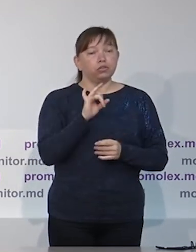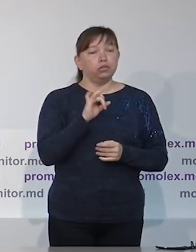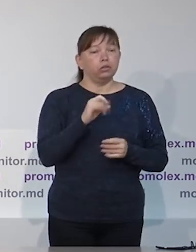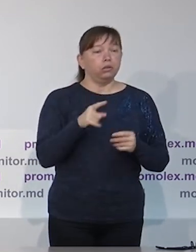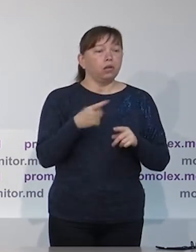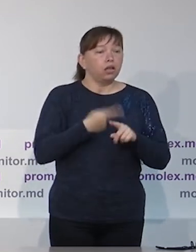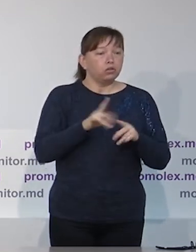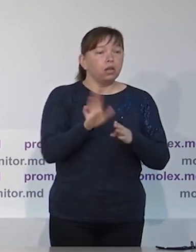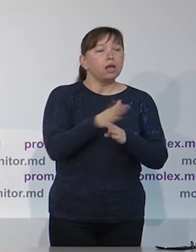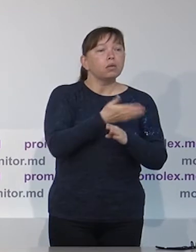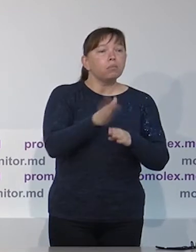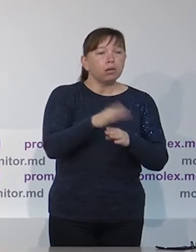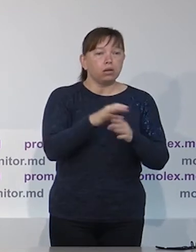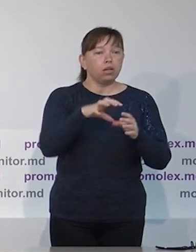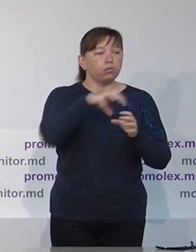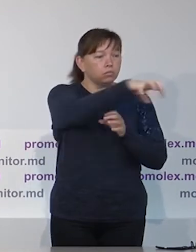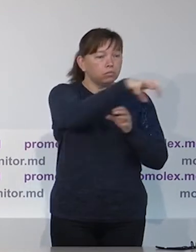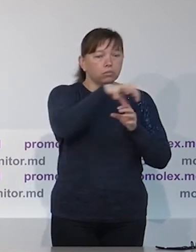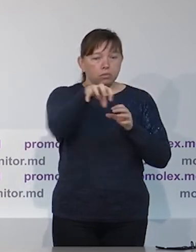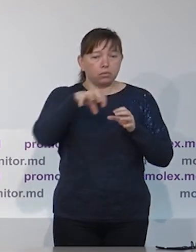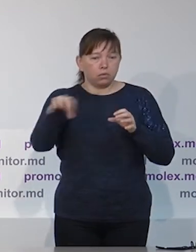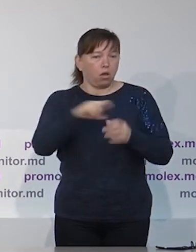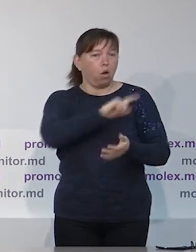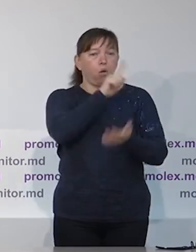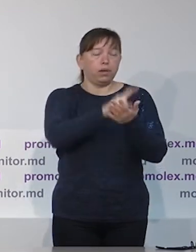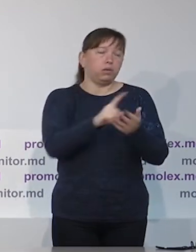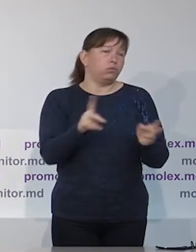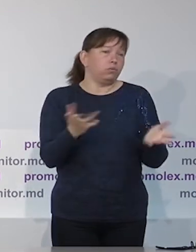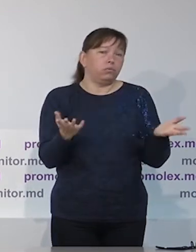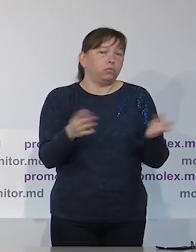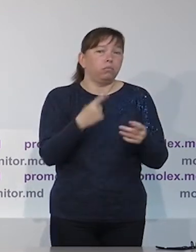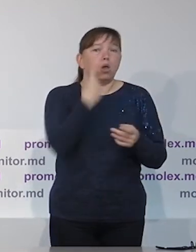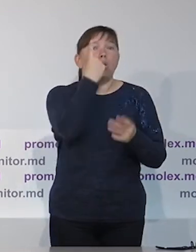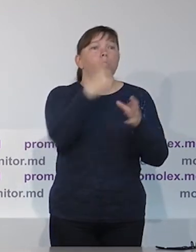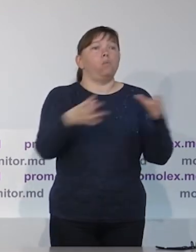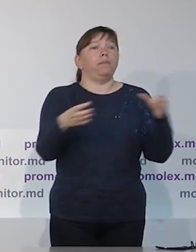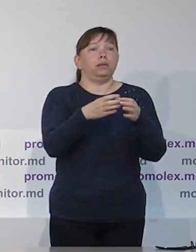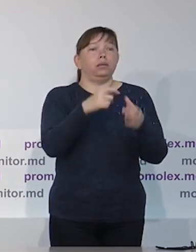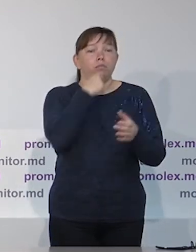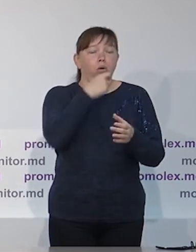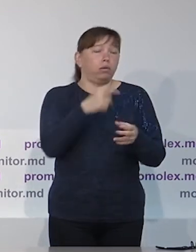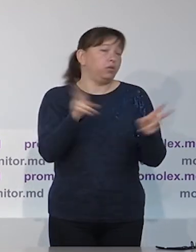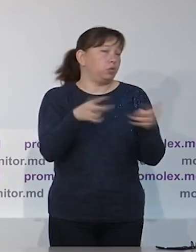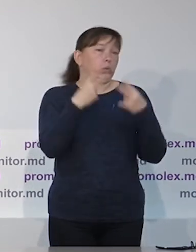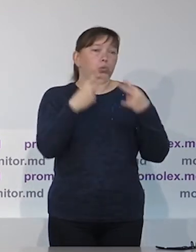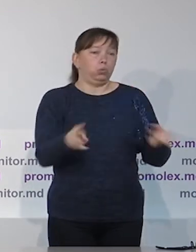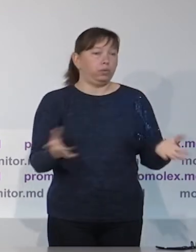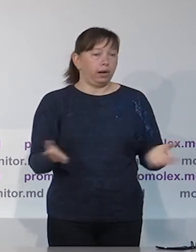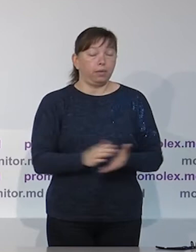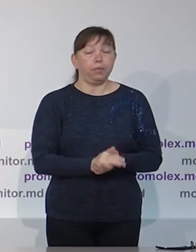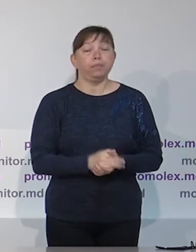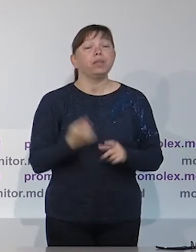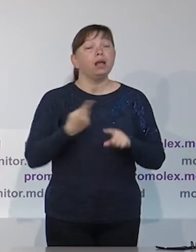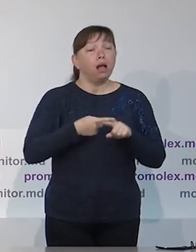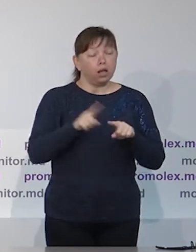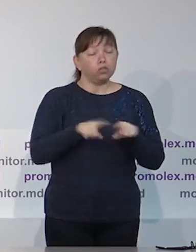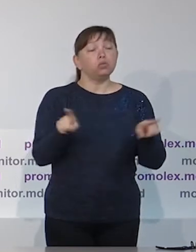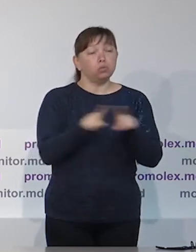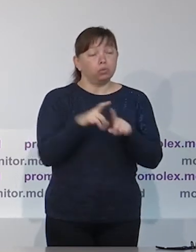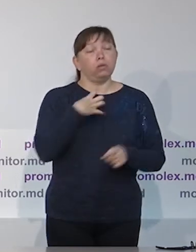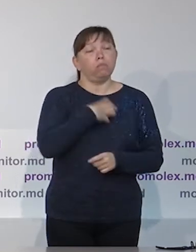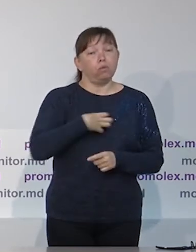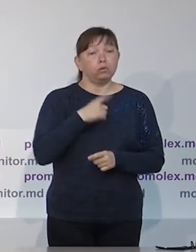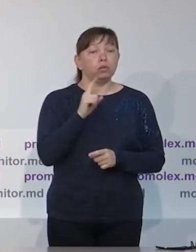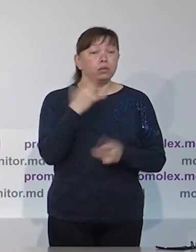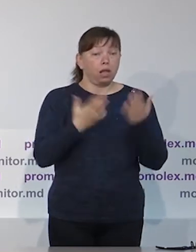посчитало неконституционными ограничивающими эти положения, а также вот это обязательное